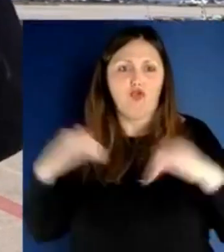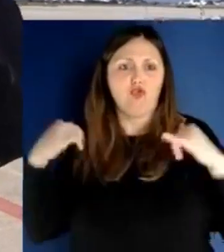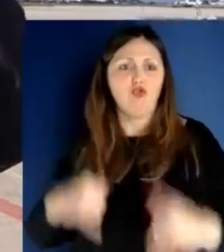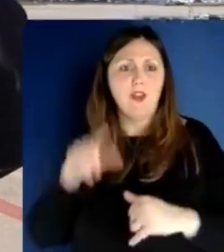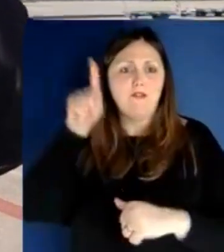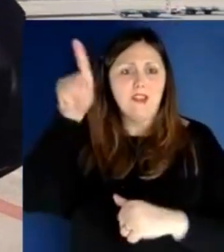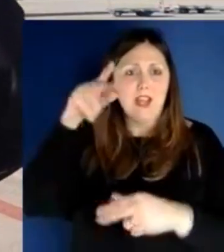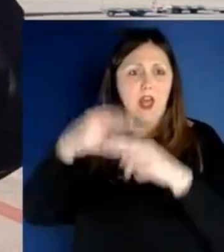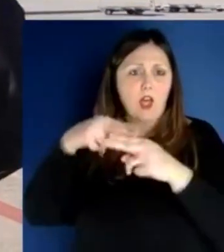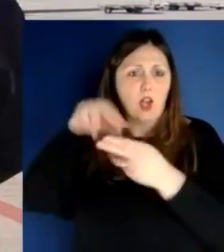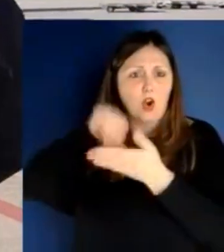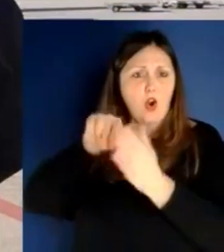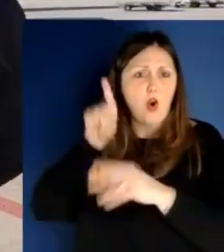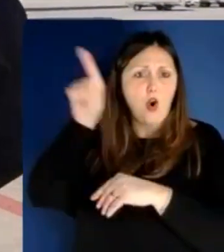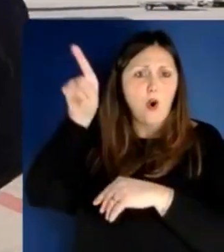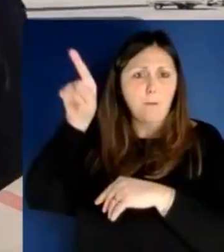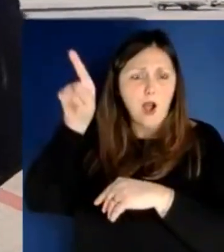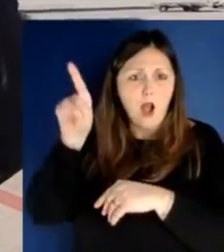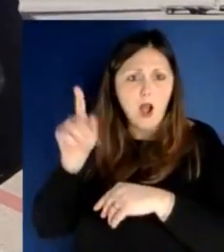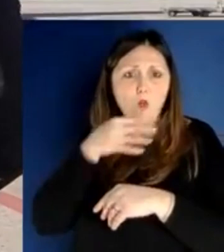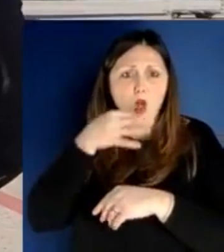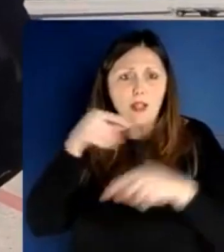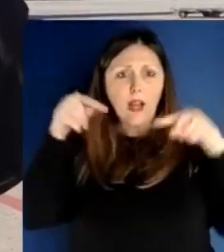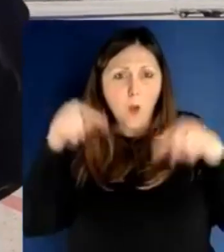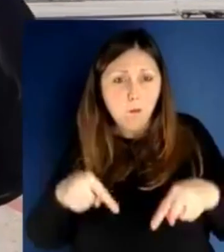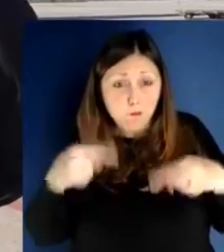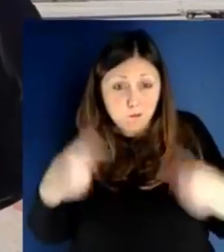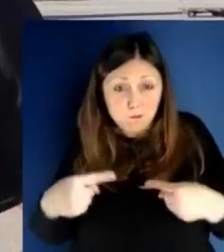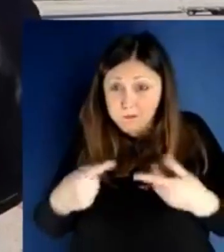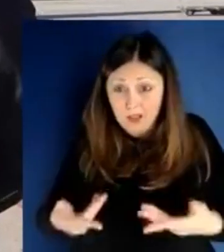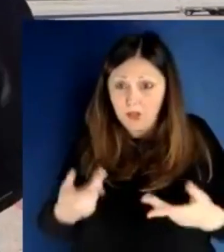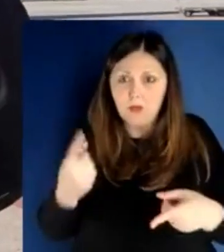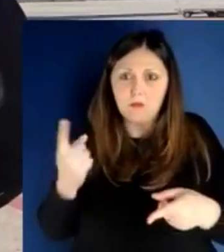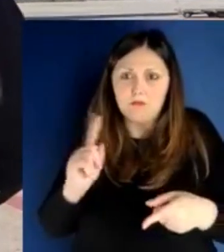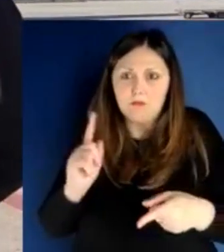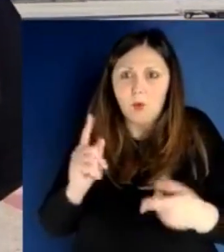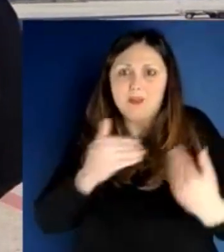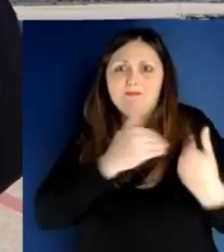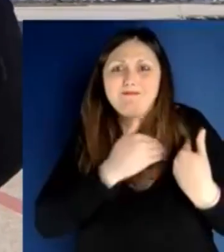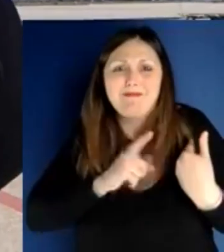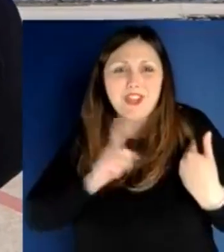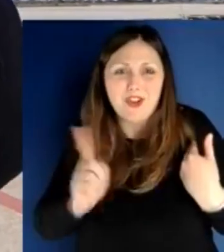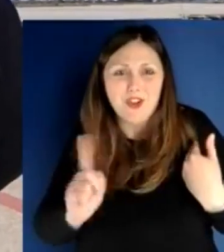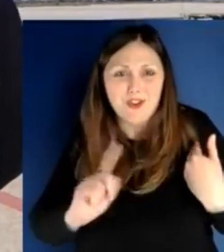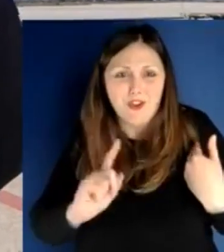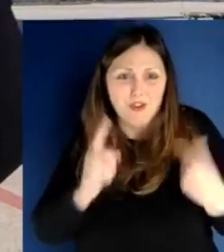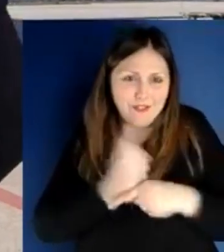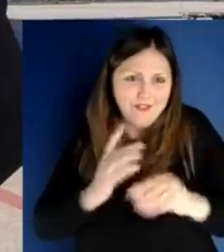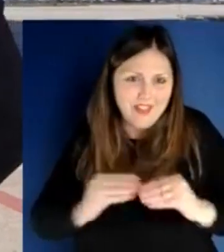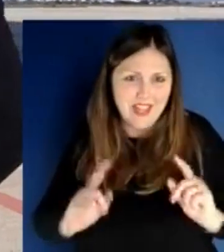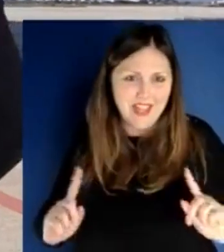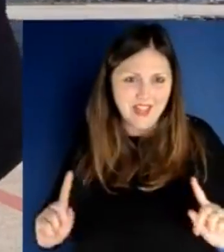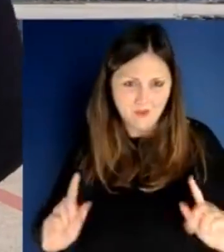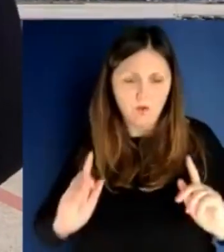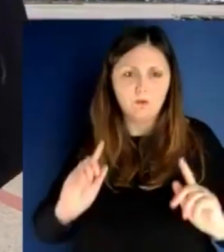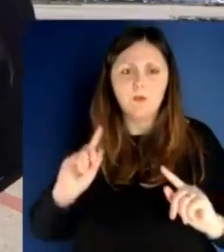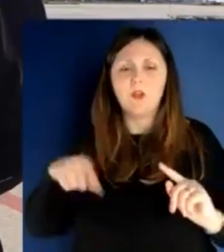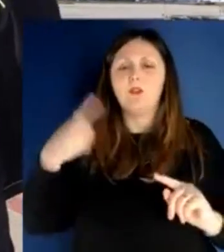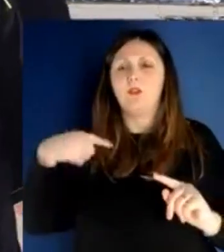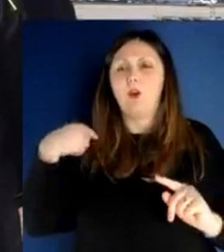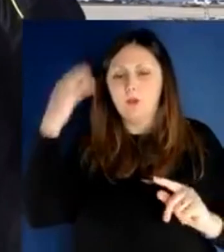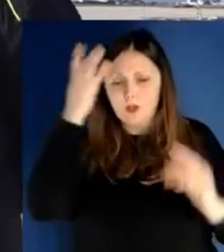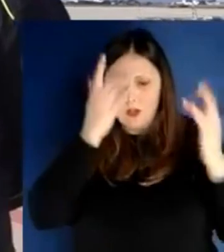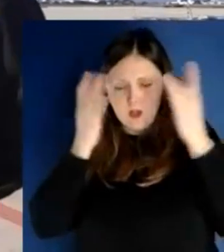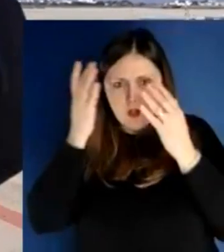poi mi sono reso conto che purtroppo, perché non siamo invincibili, ci sono delle